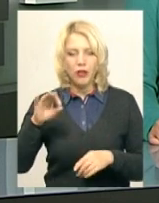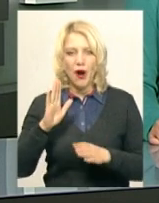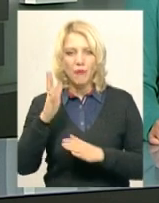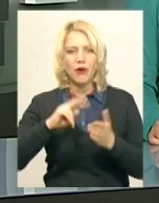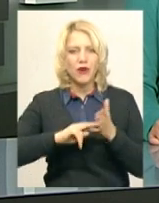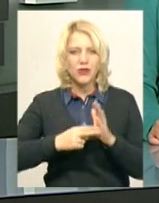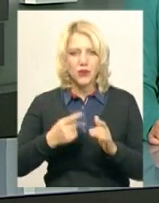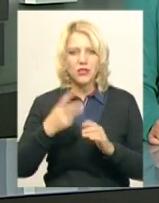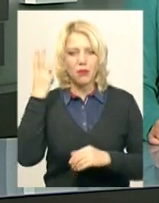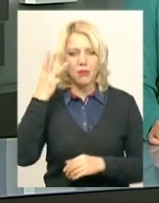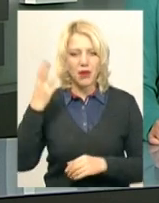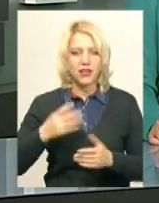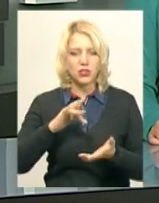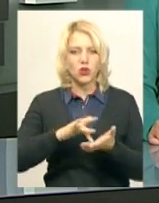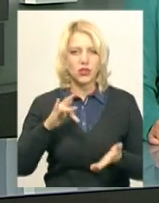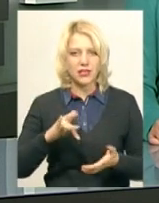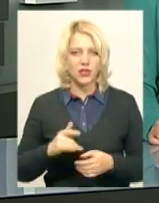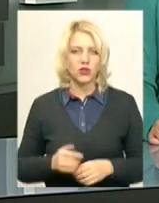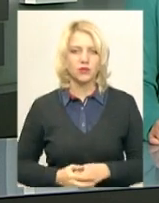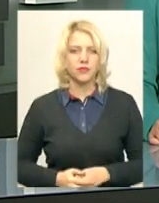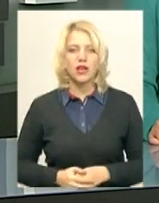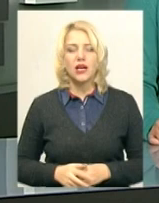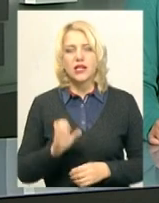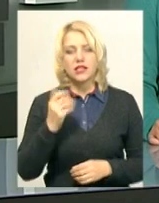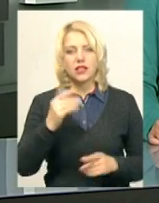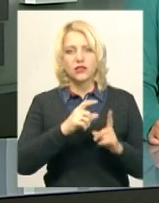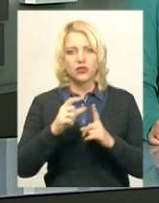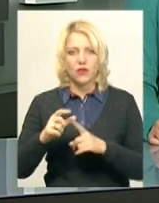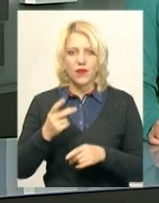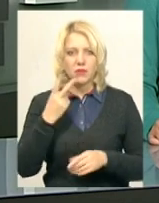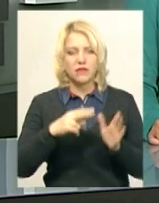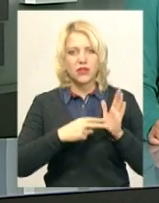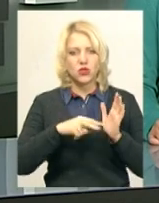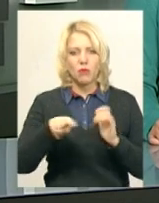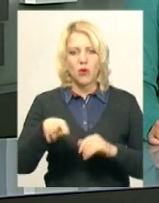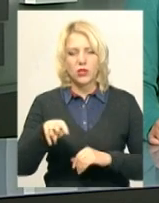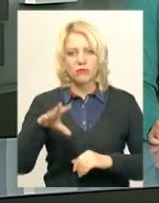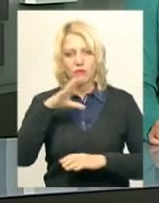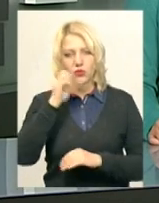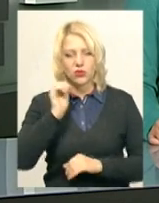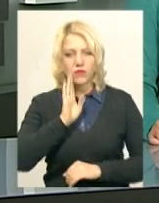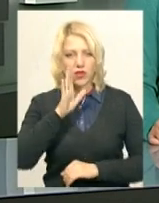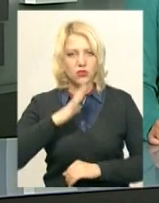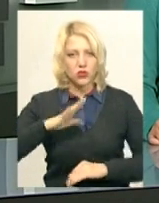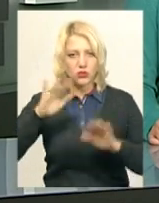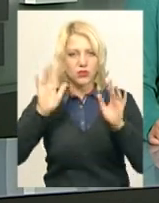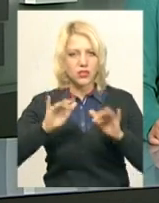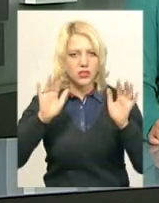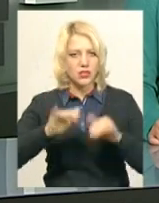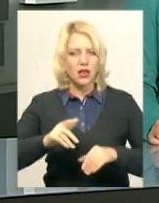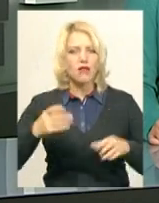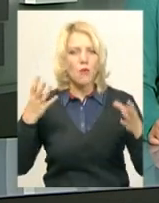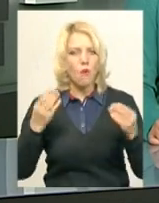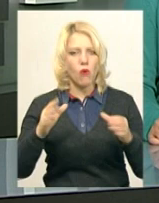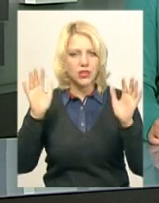Хмельницького центру з гідрометеорології Люся Ковалишина. За її словами, 27 листопада вночі та вранці очікується сніг та мокрий сніг.